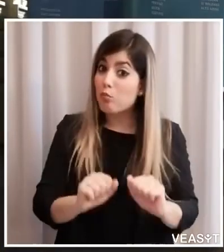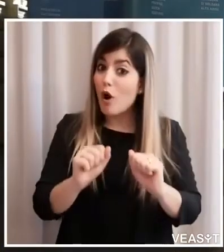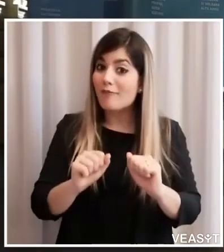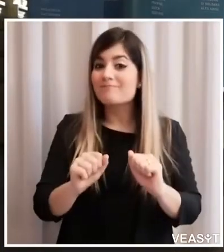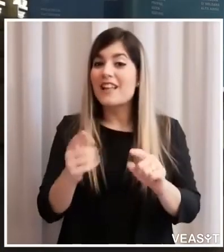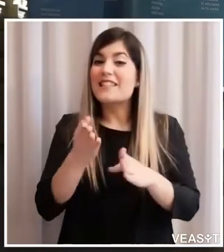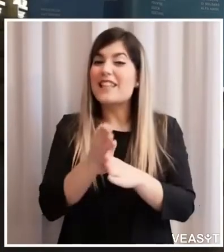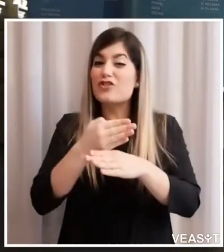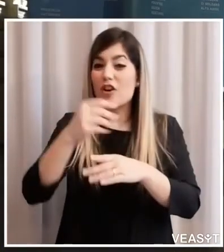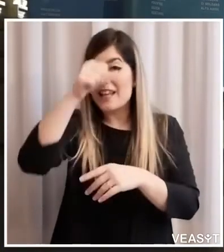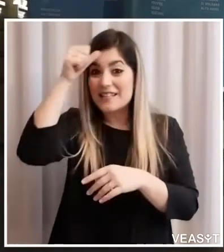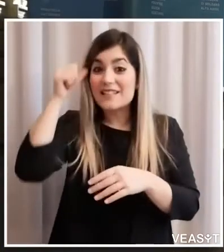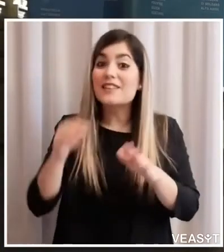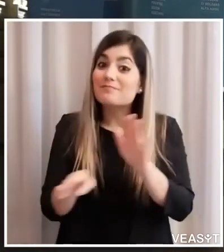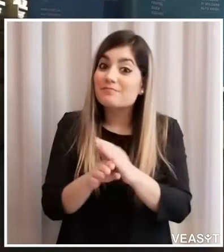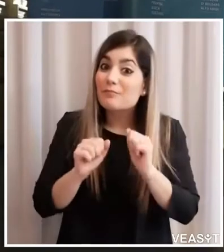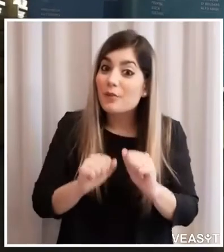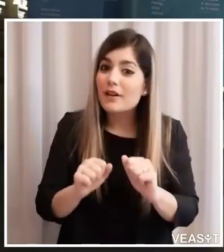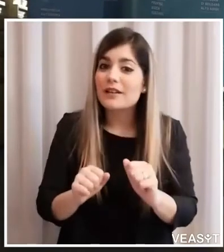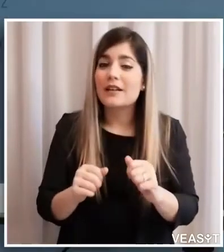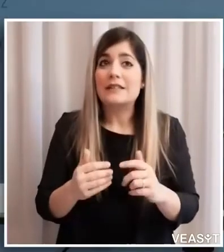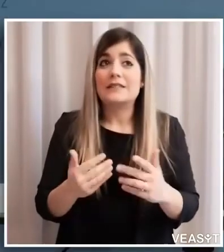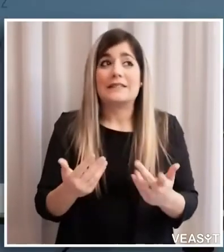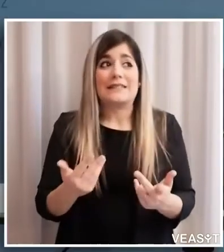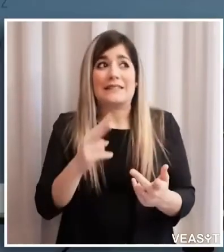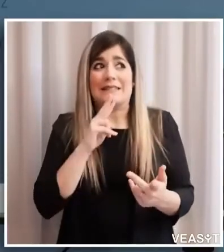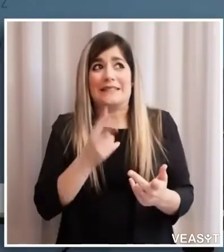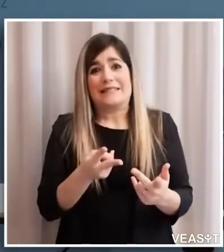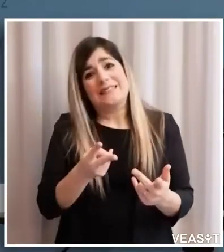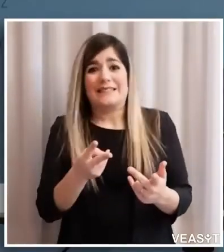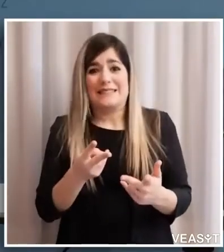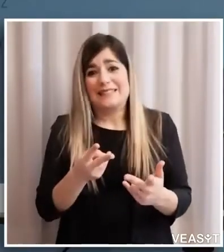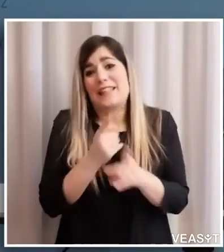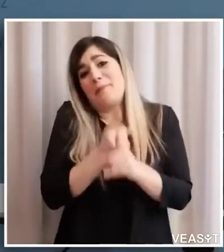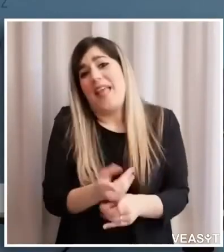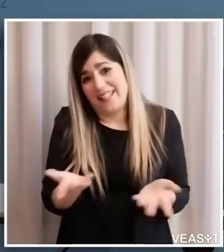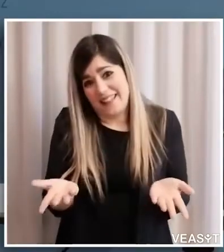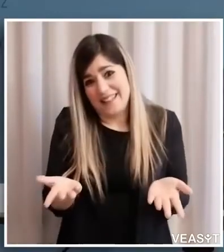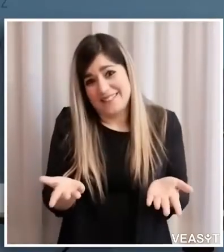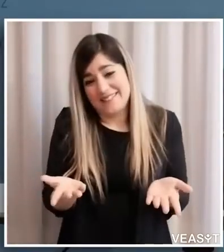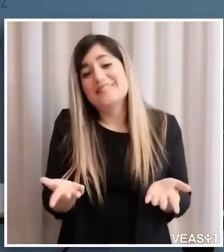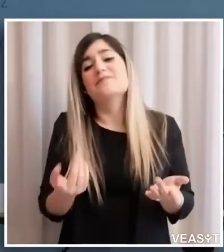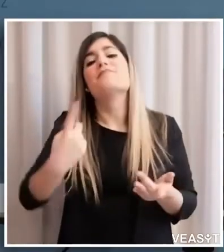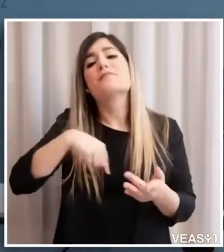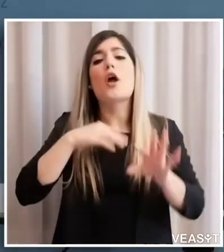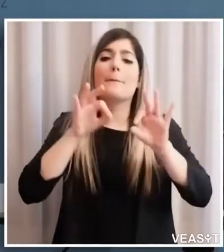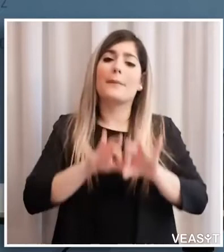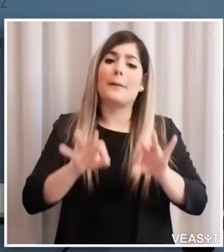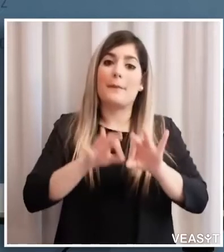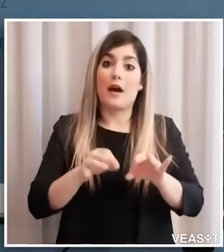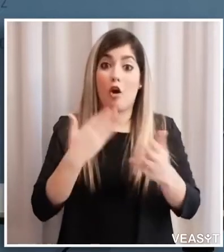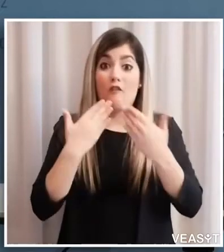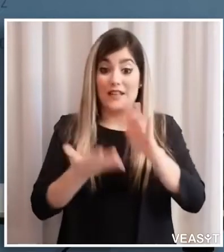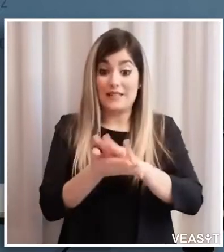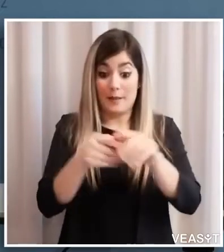bisogna dire per cosa cioè il tema è ovviamente che noi stiamo preparando io prima di questa conferenza stampa ho avuto una